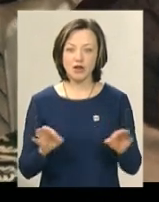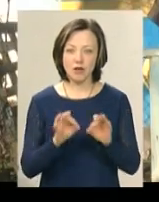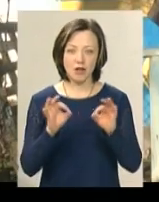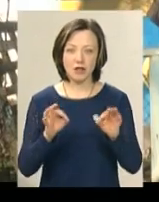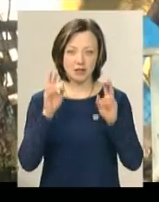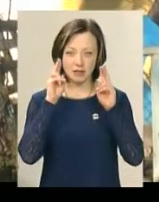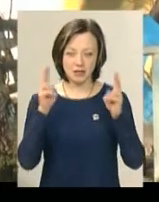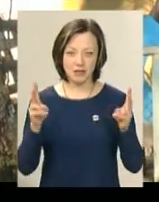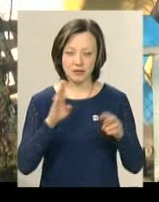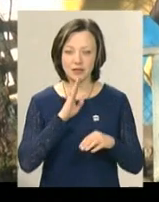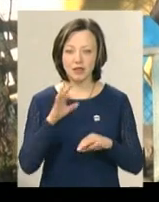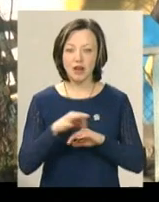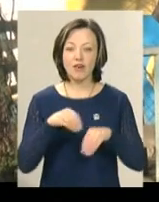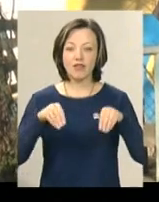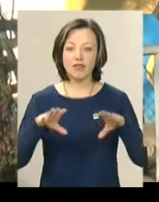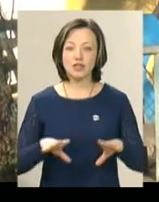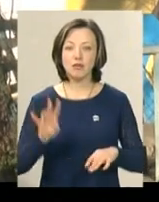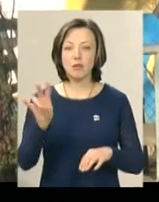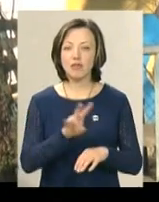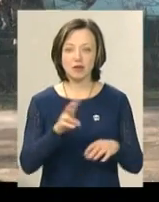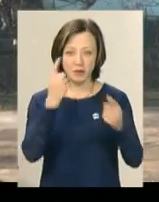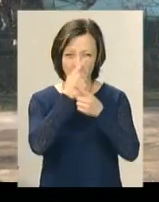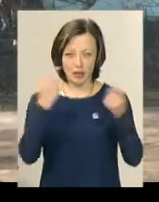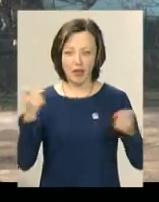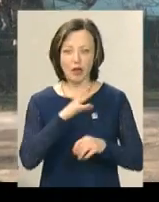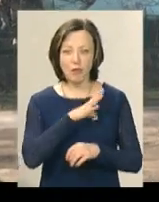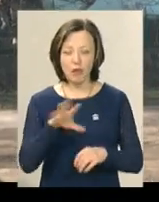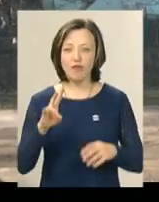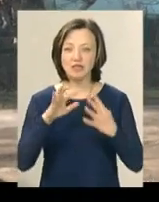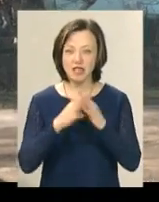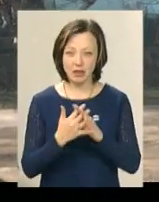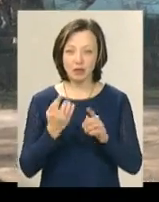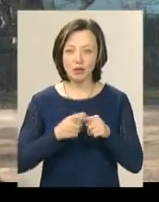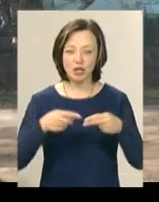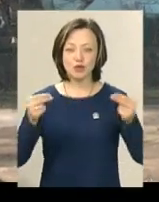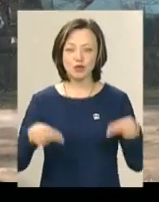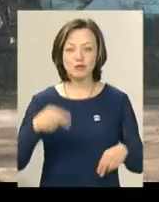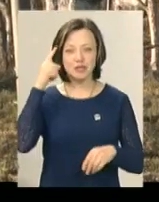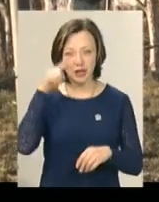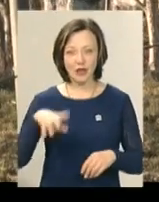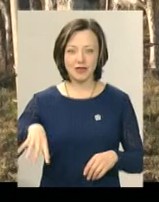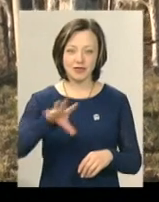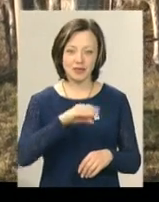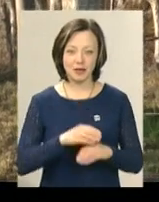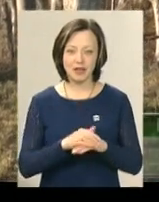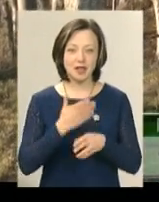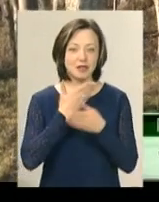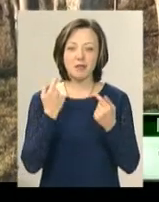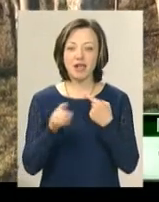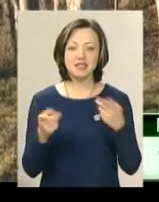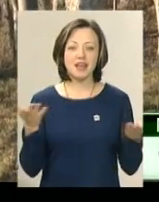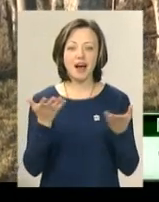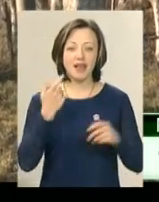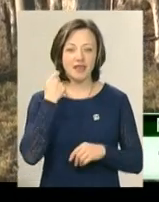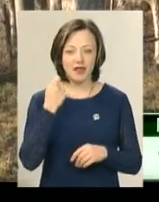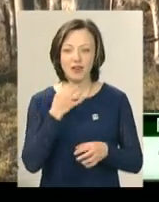не здав. Про те, що вирішили повінчатися, пара не розголошувала, але у Климашівці про цей шлюб знають усі. Нема різниці, який вік. Як-то